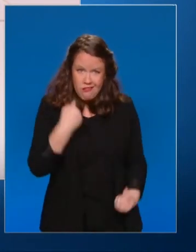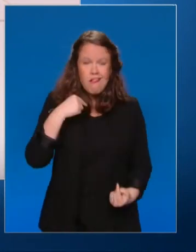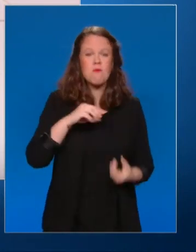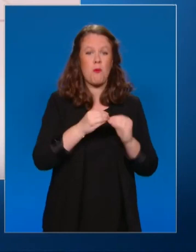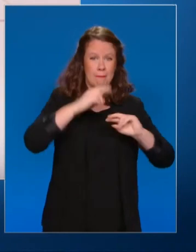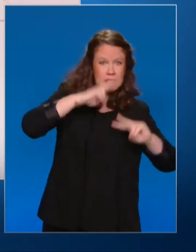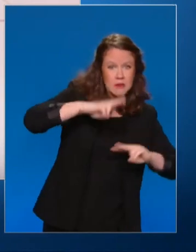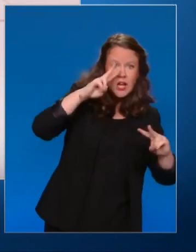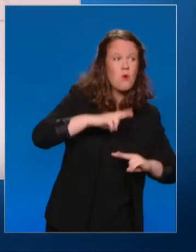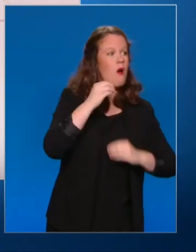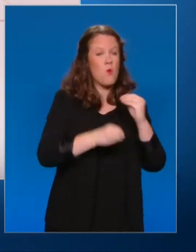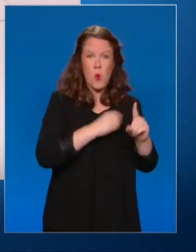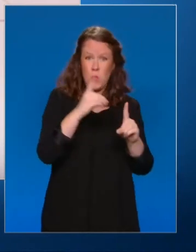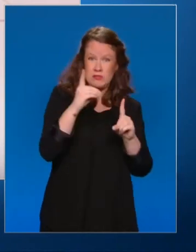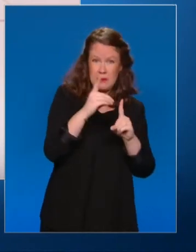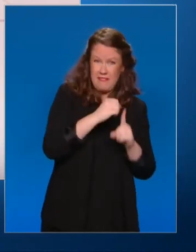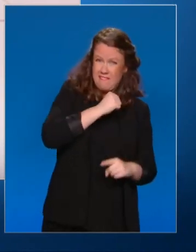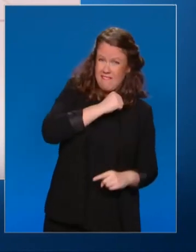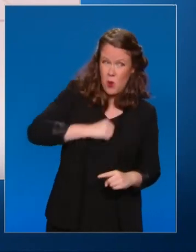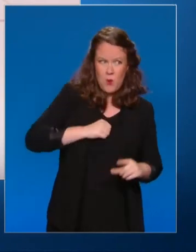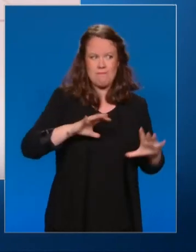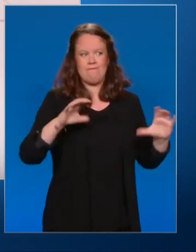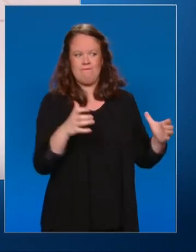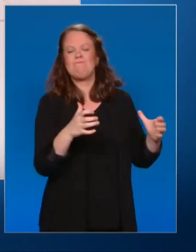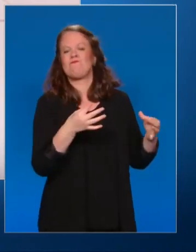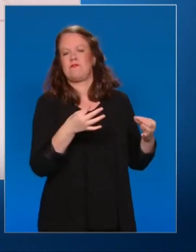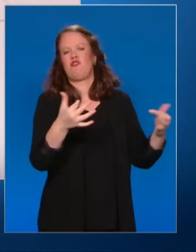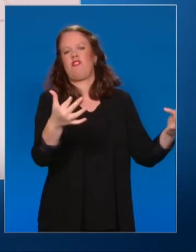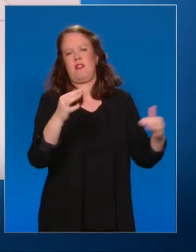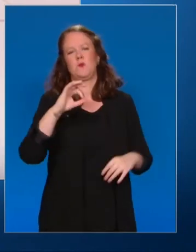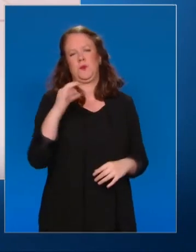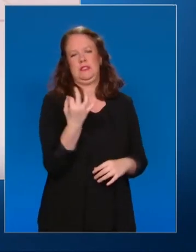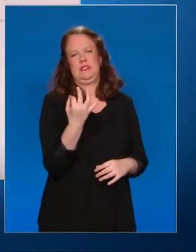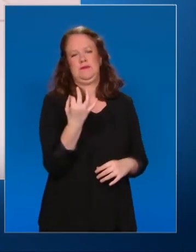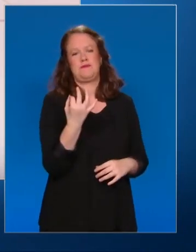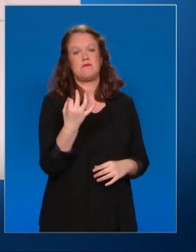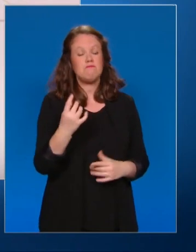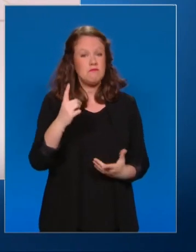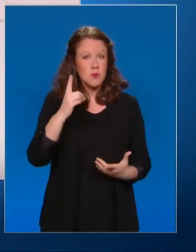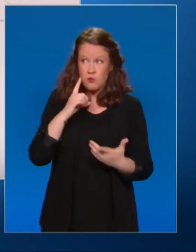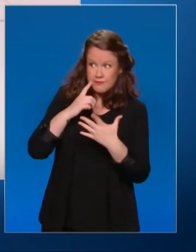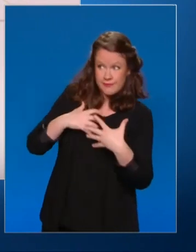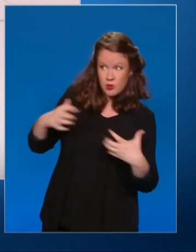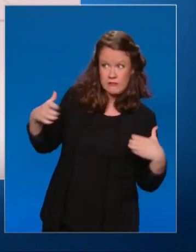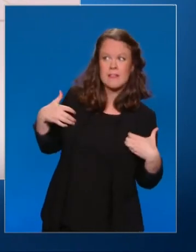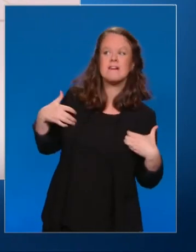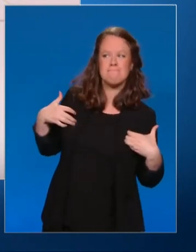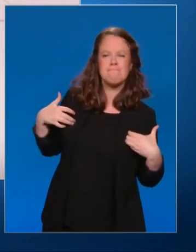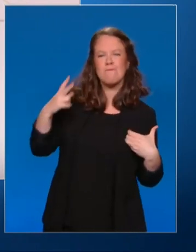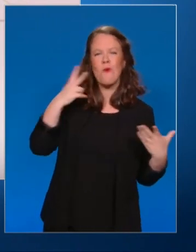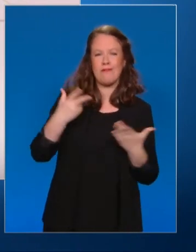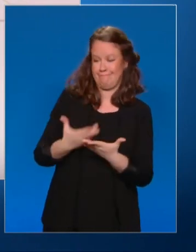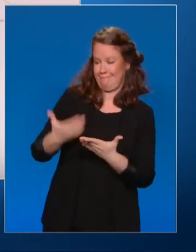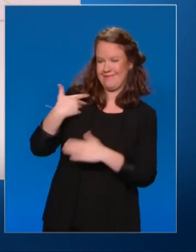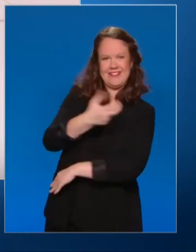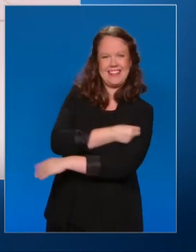ou de diabète sévère. Toutes les études montrent en effet que six mois après le vaccin, l'immunité